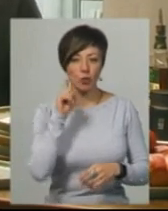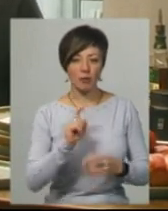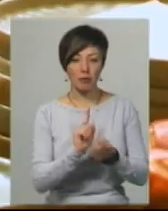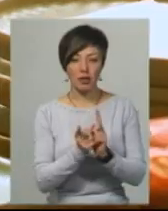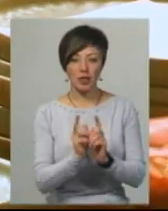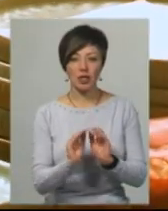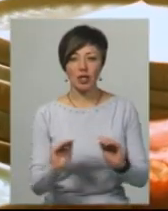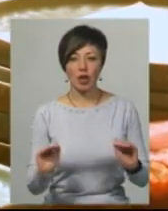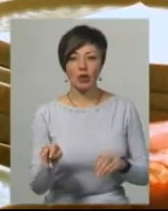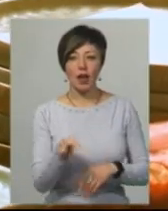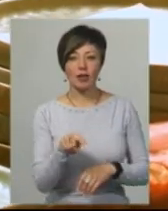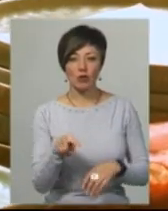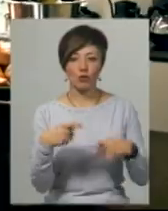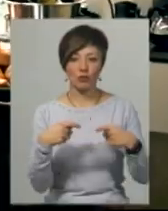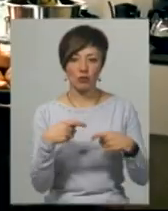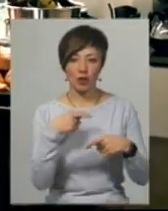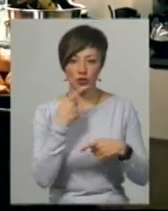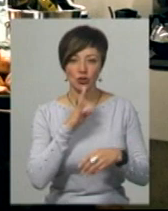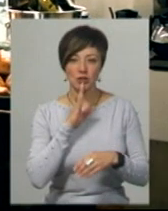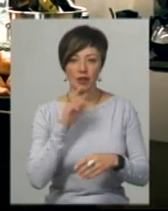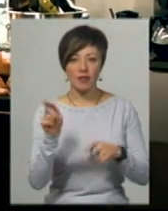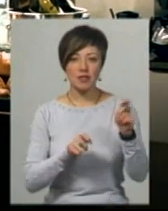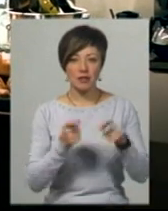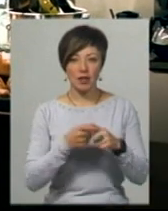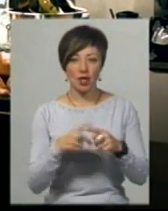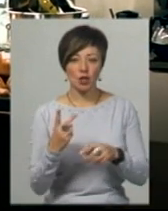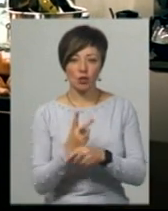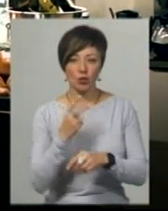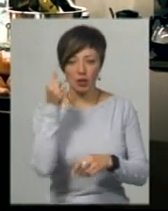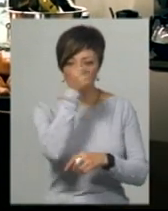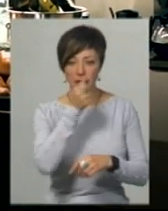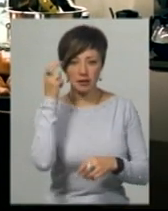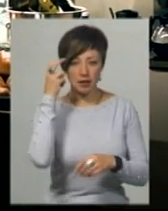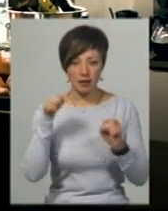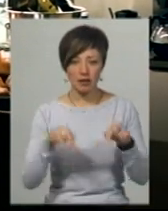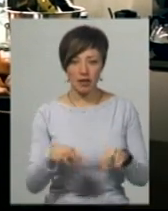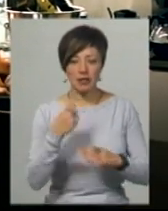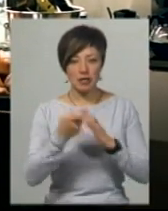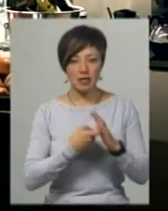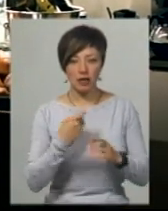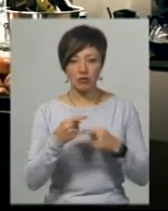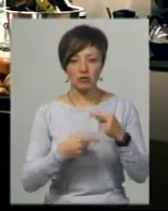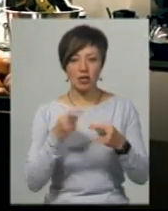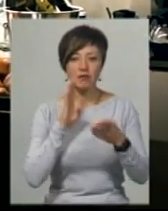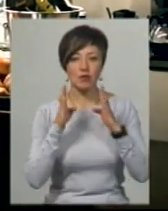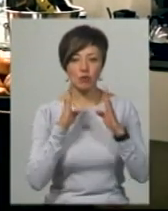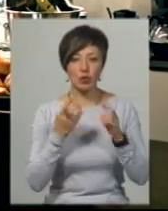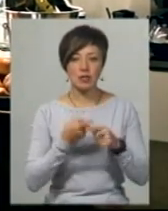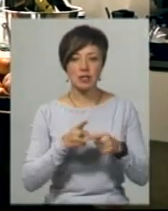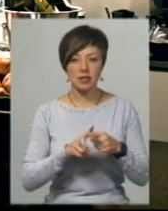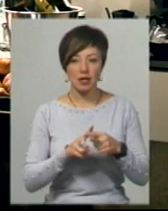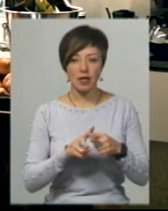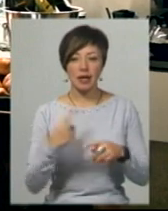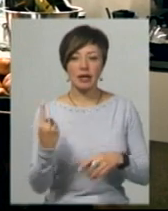перекладає дитячу літературу, додає жінка. На фестивалі цей проїжджає вже другий рік з Києва, дізналася через фейсбук. Оскільки це